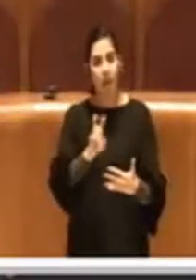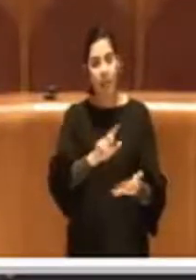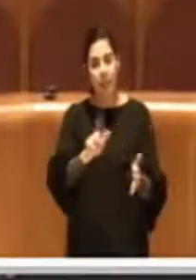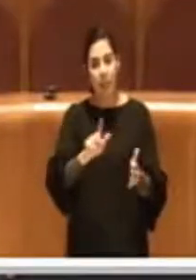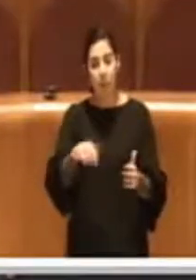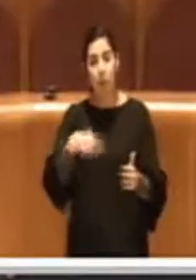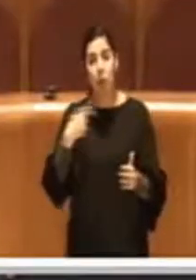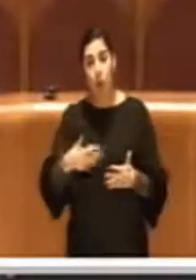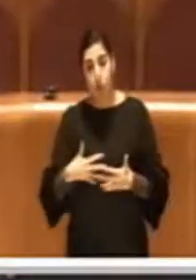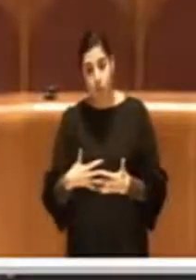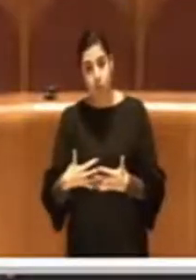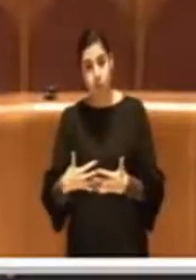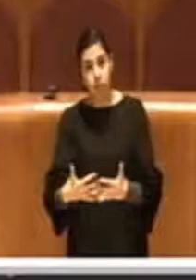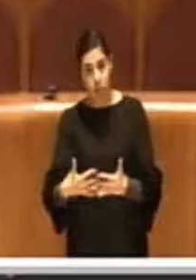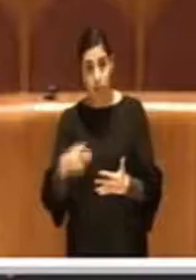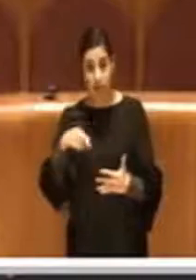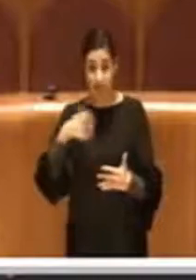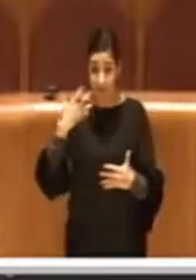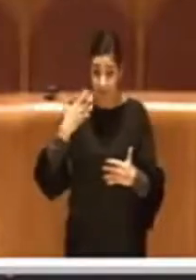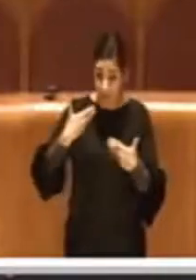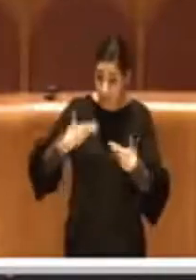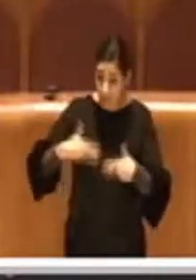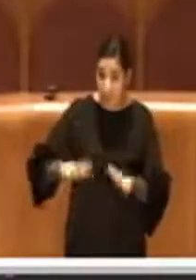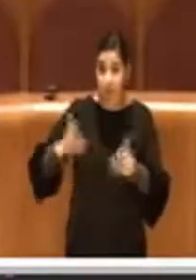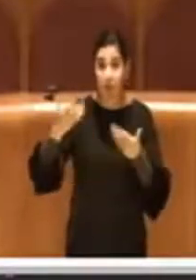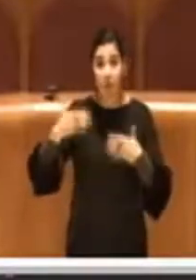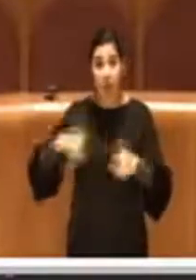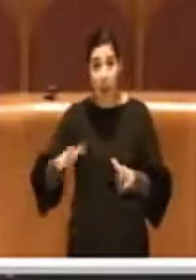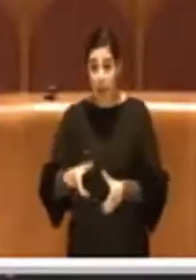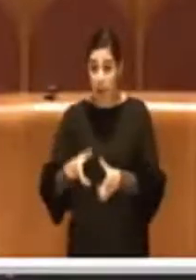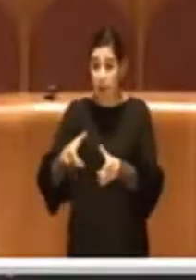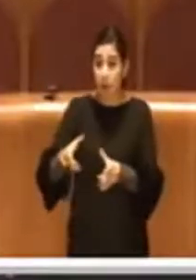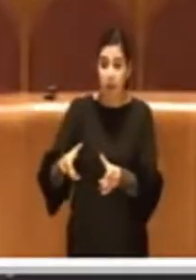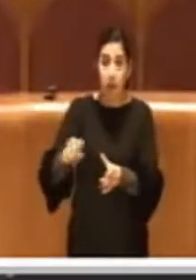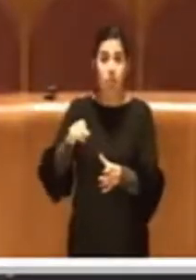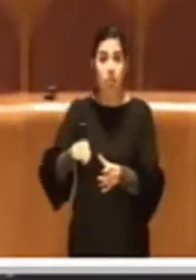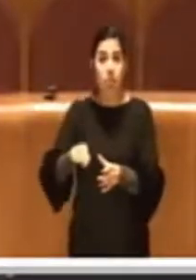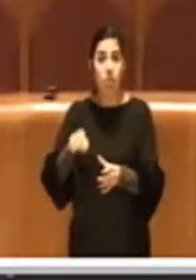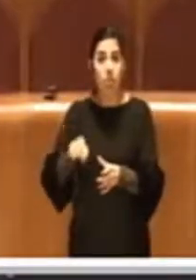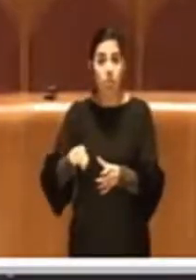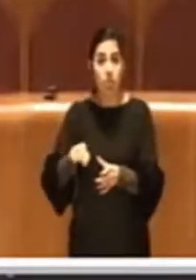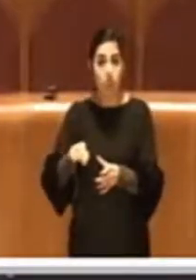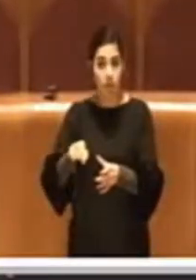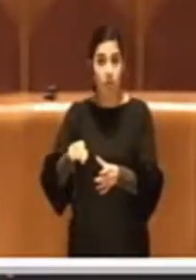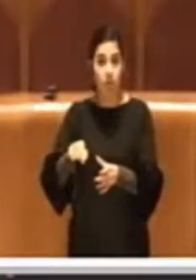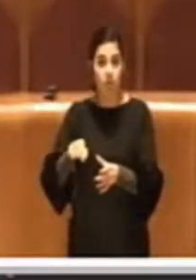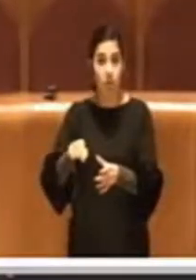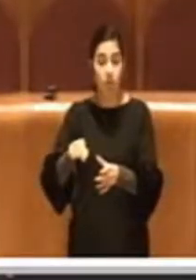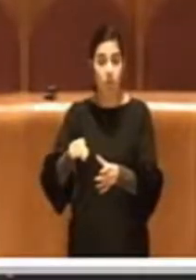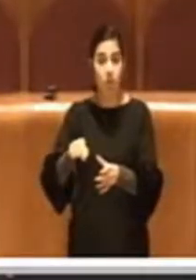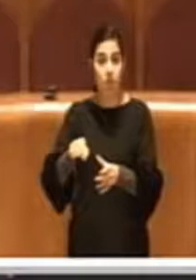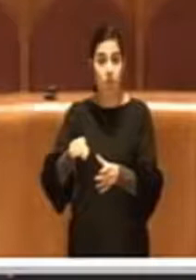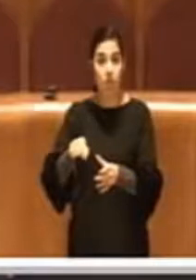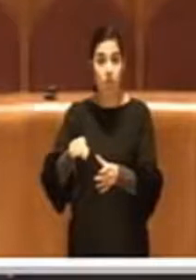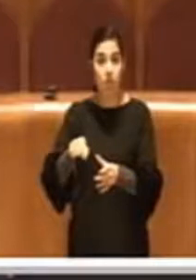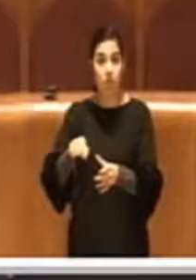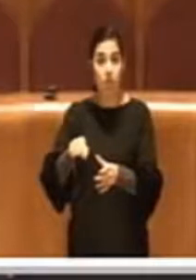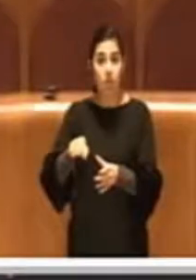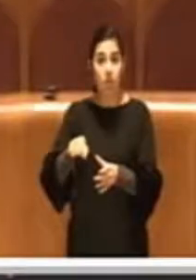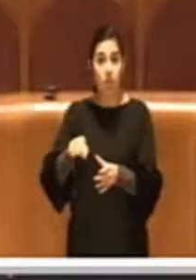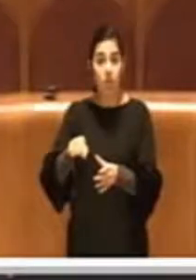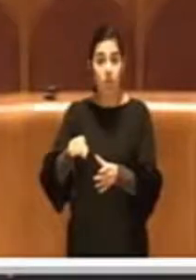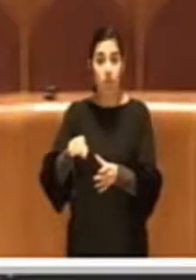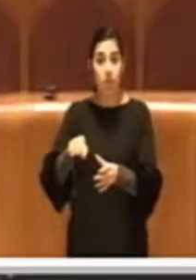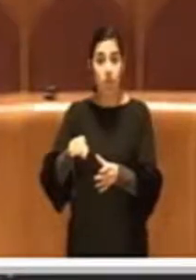ventesima settimana siano ritenuti che non si